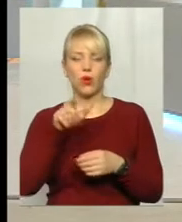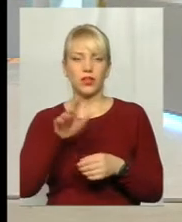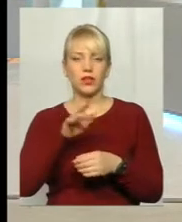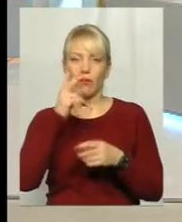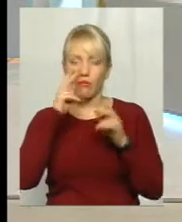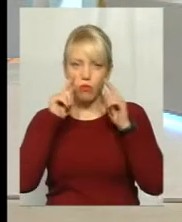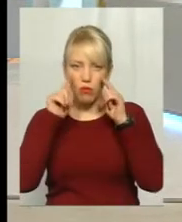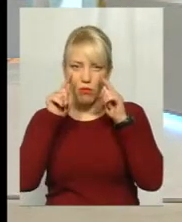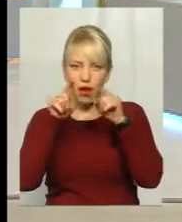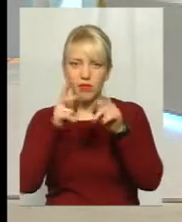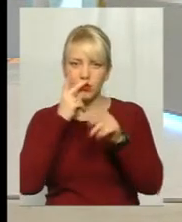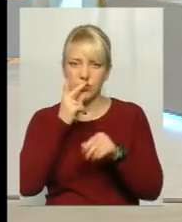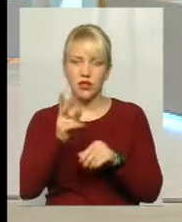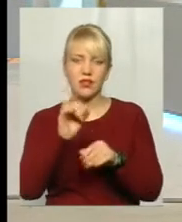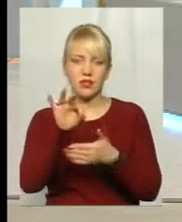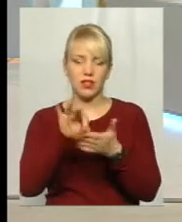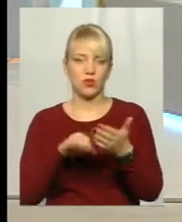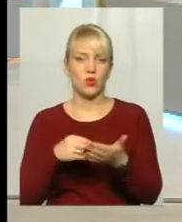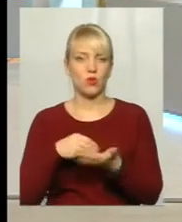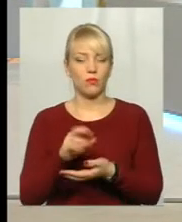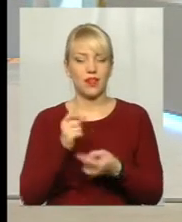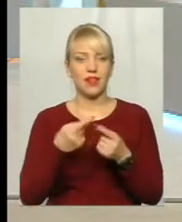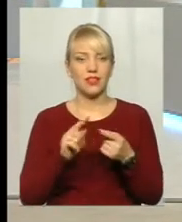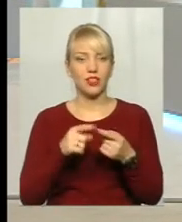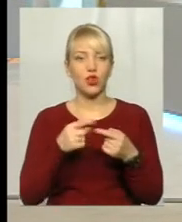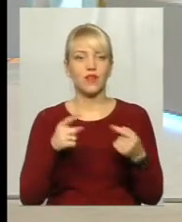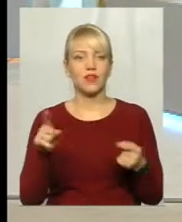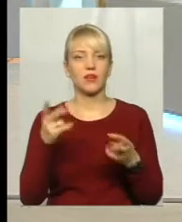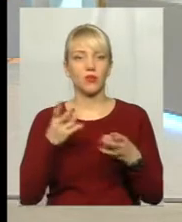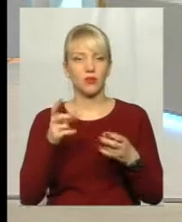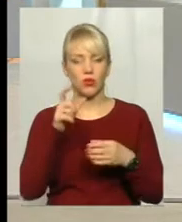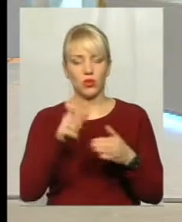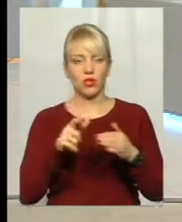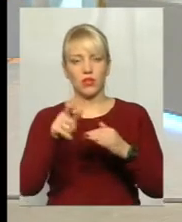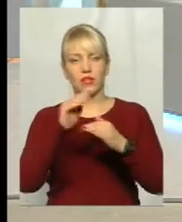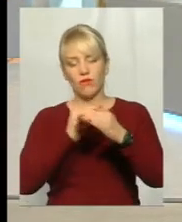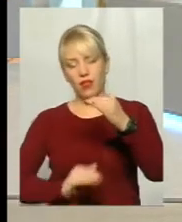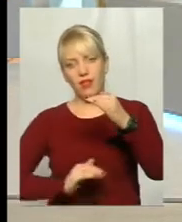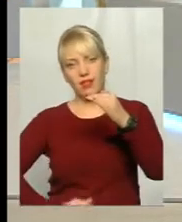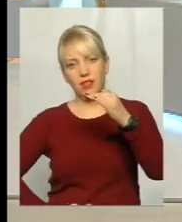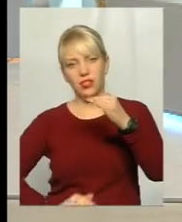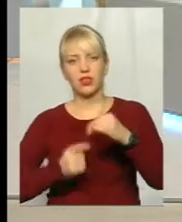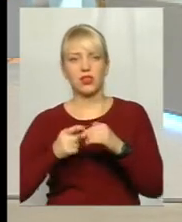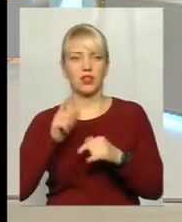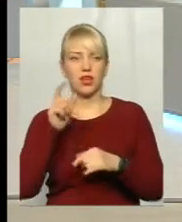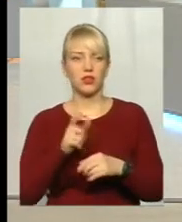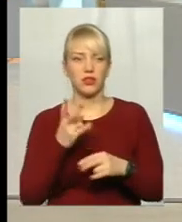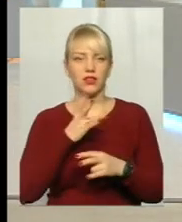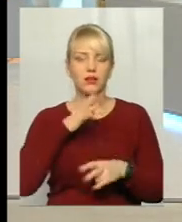тільки побачила і зразу купила. А ті товари, які потрібні, більше людині, вони на нижніх полицях, і людина все одно їх